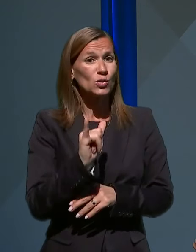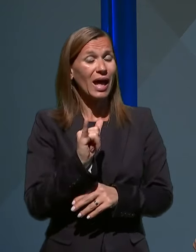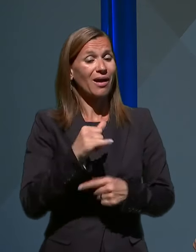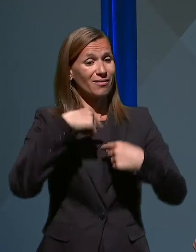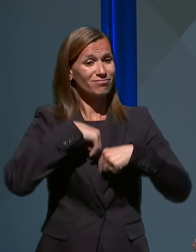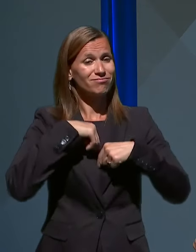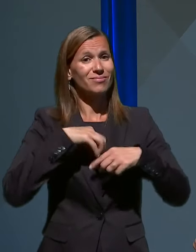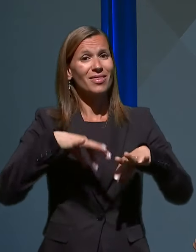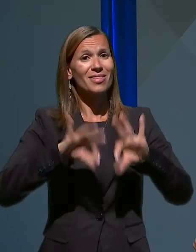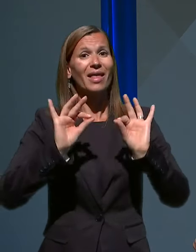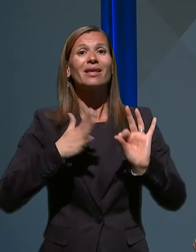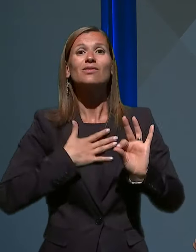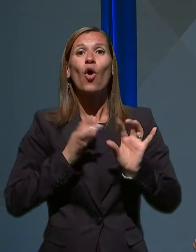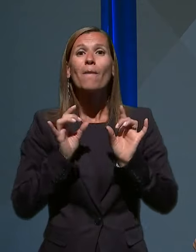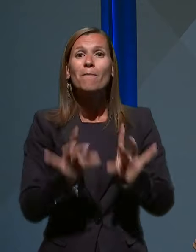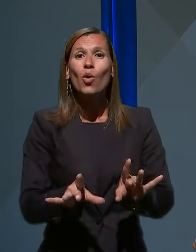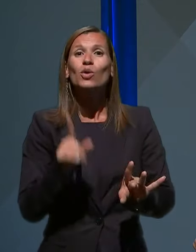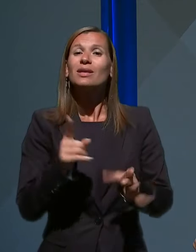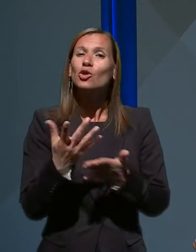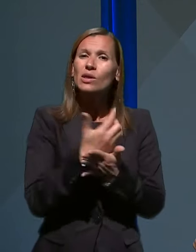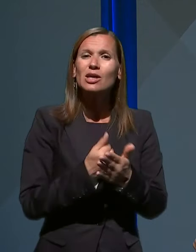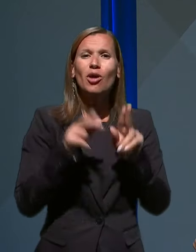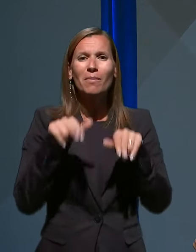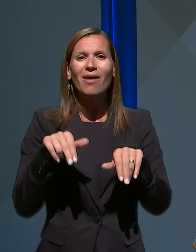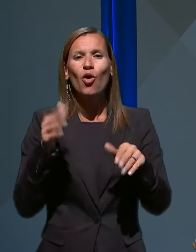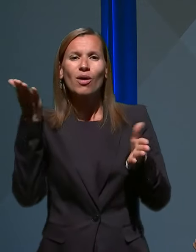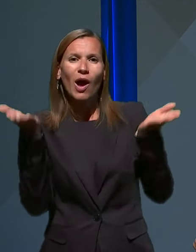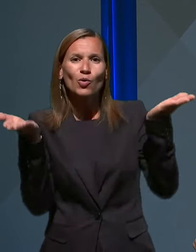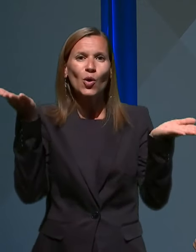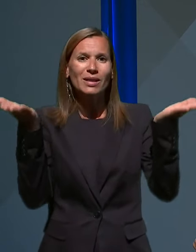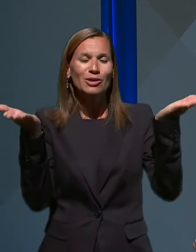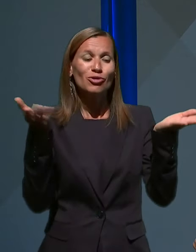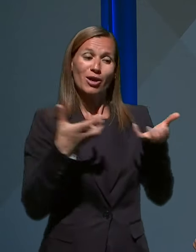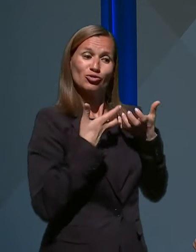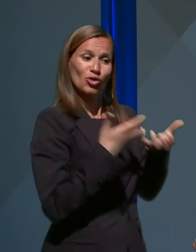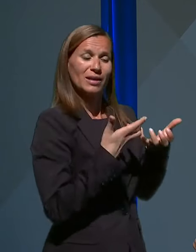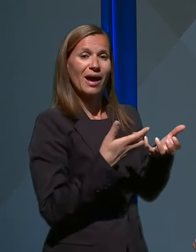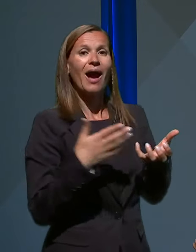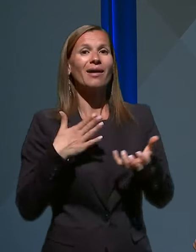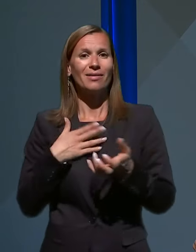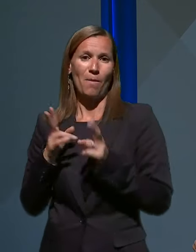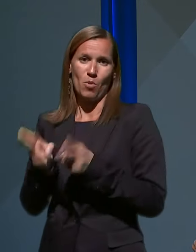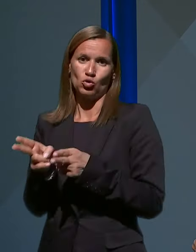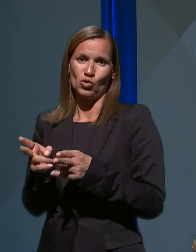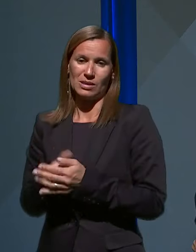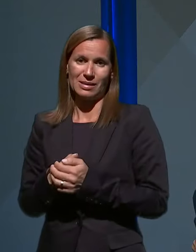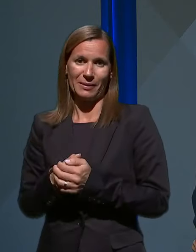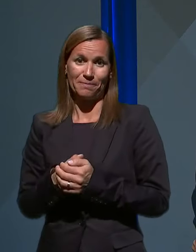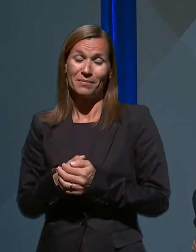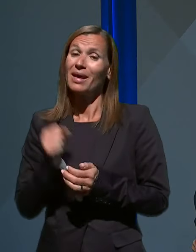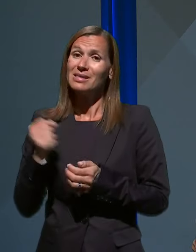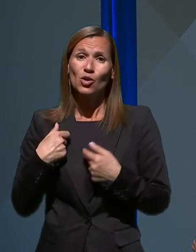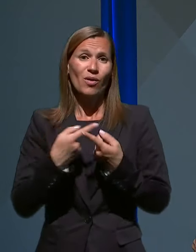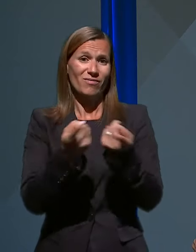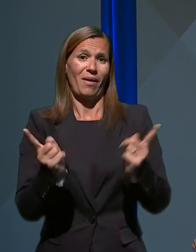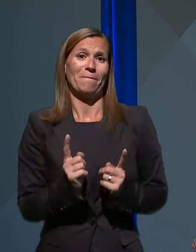svojo pot in doseže pravoravno teže želja in danih možnosti. Zato vam želim, da